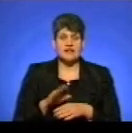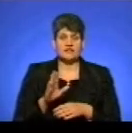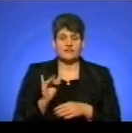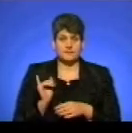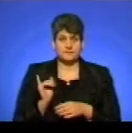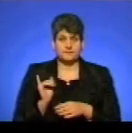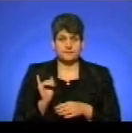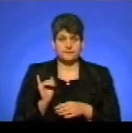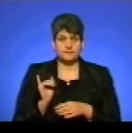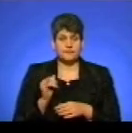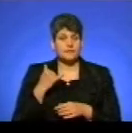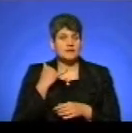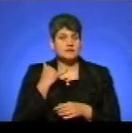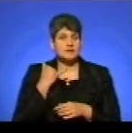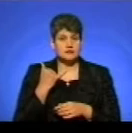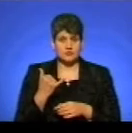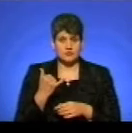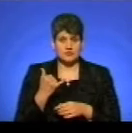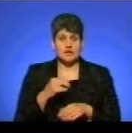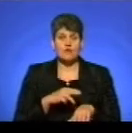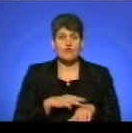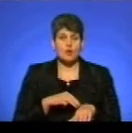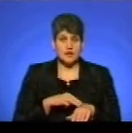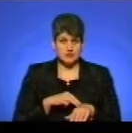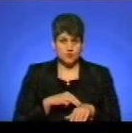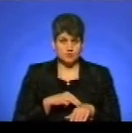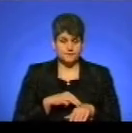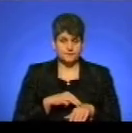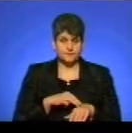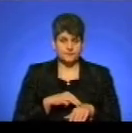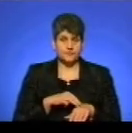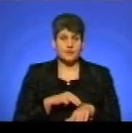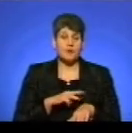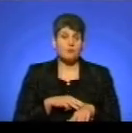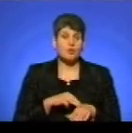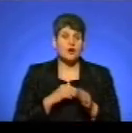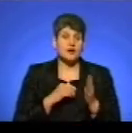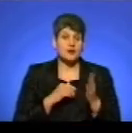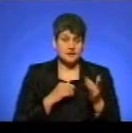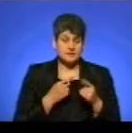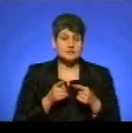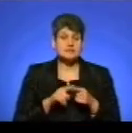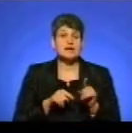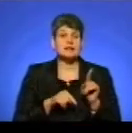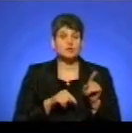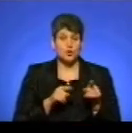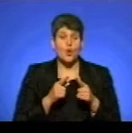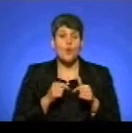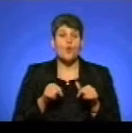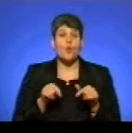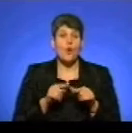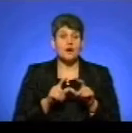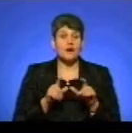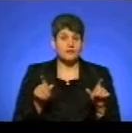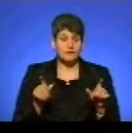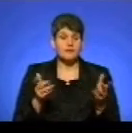зателефонувати в поліцію. Поліція – це той повноважений орган, який